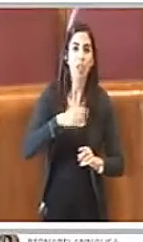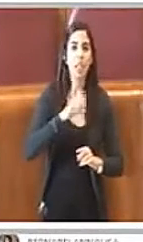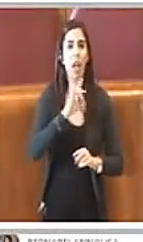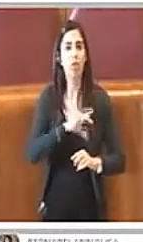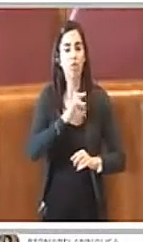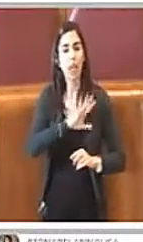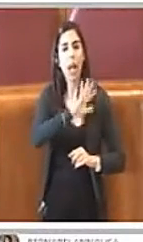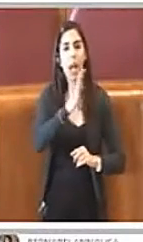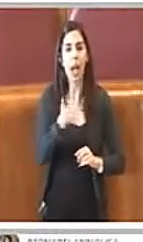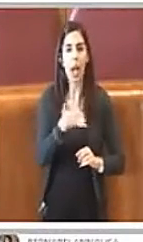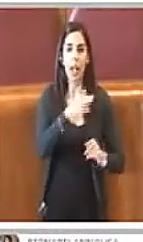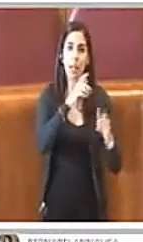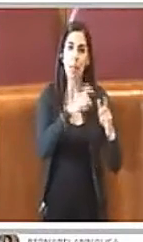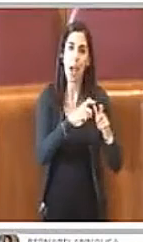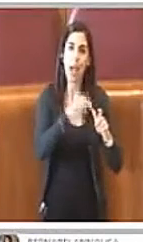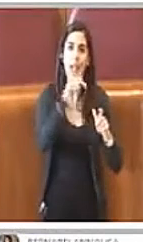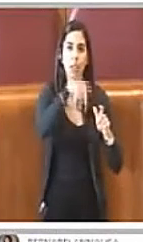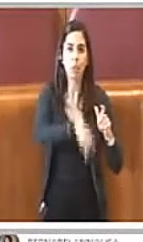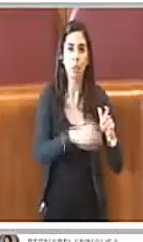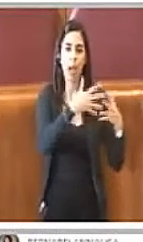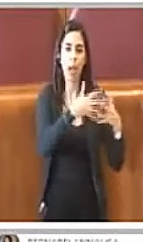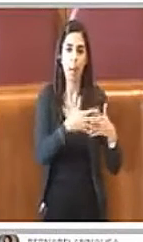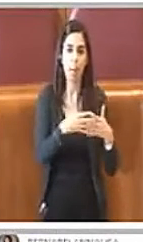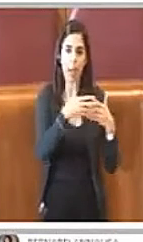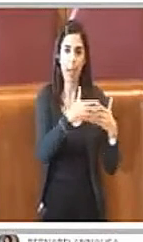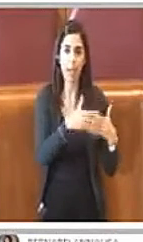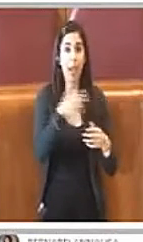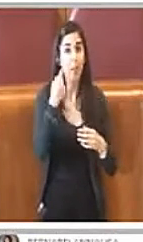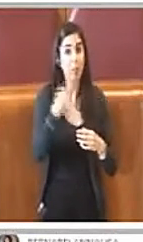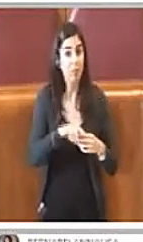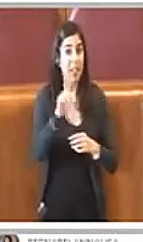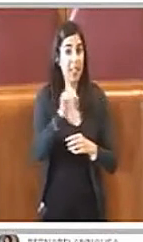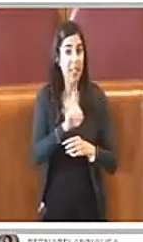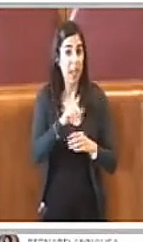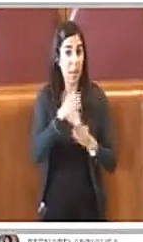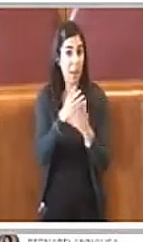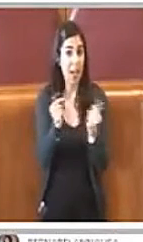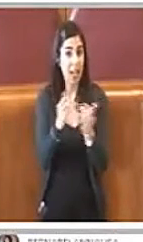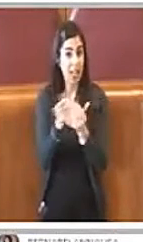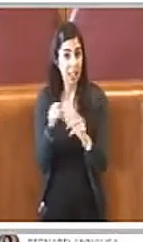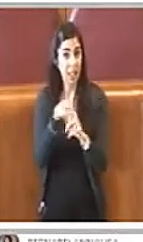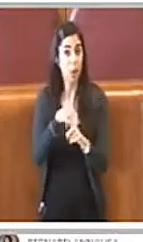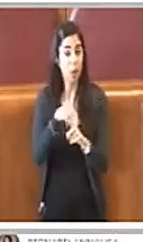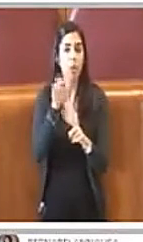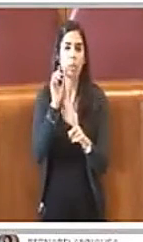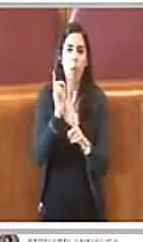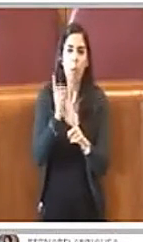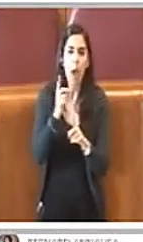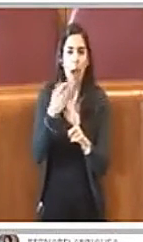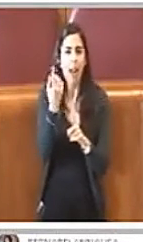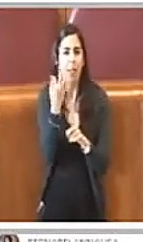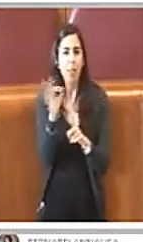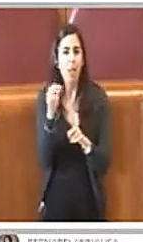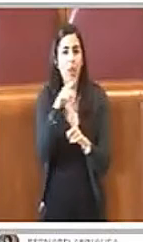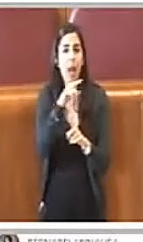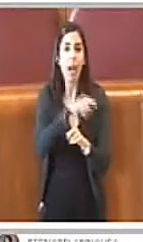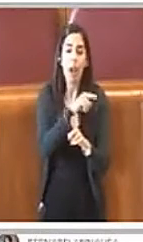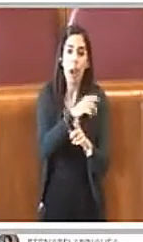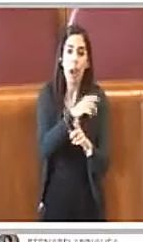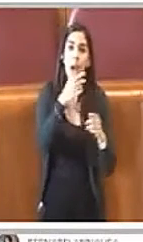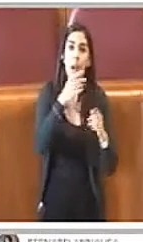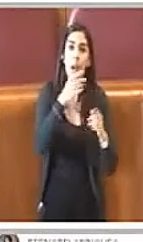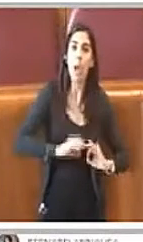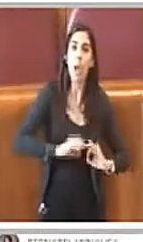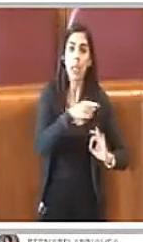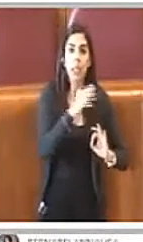Tipico fenomeno dei des aparecidos fu la segretezza con cui operarono le forze governative. Gli arresti, i